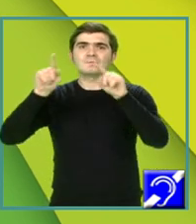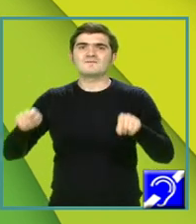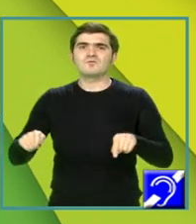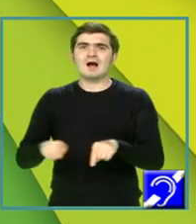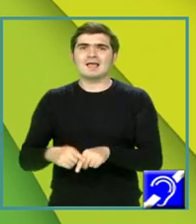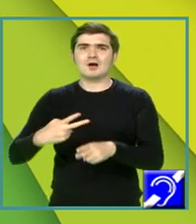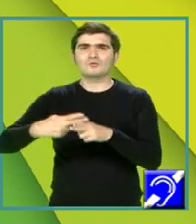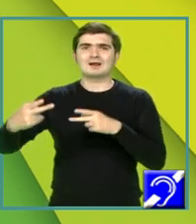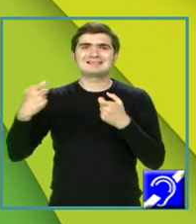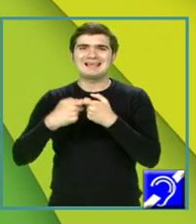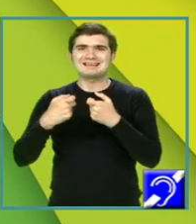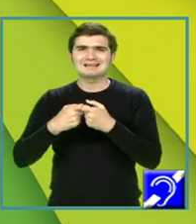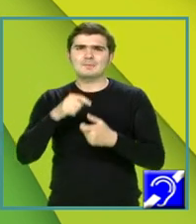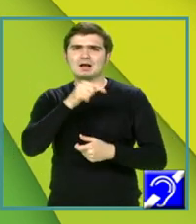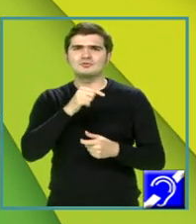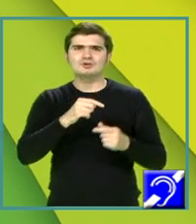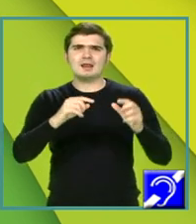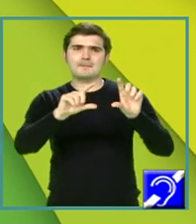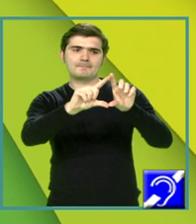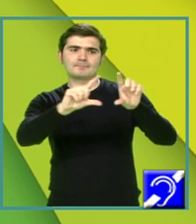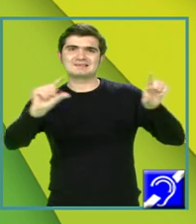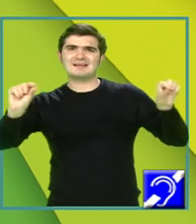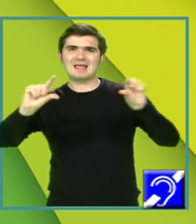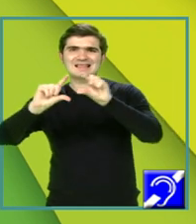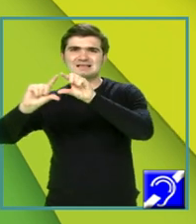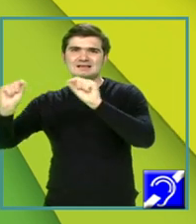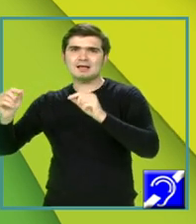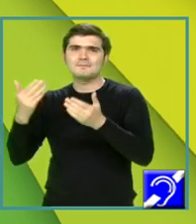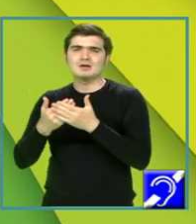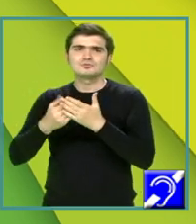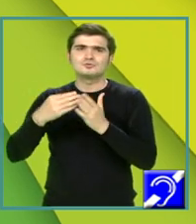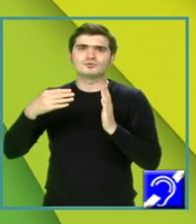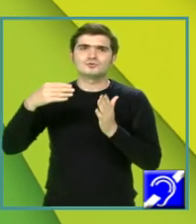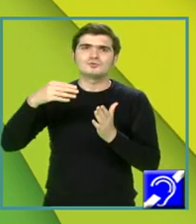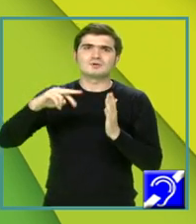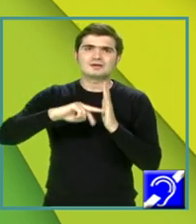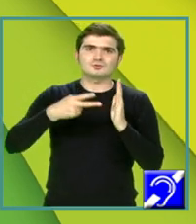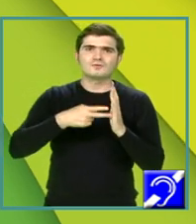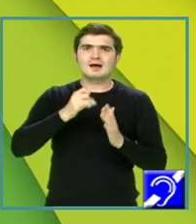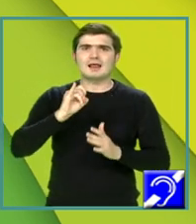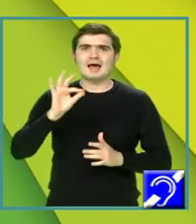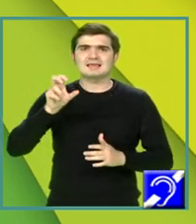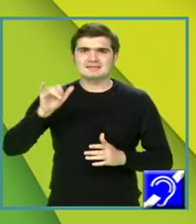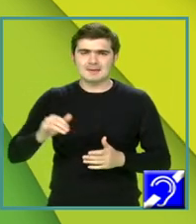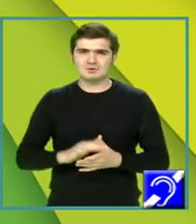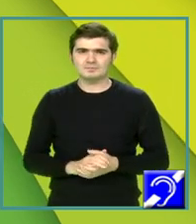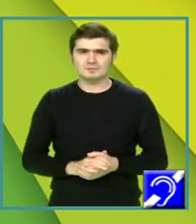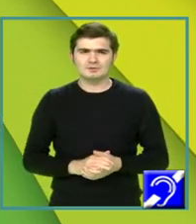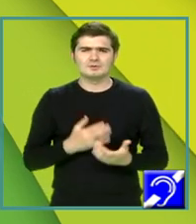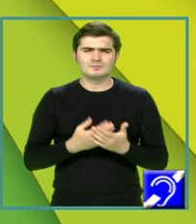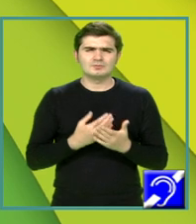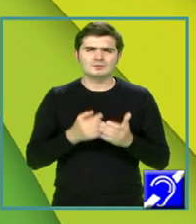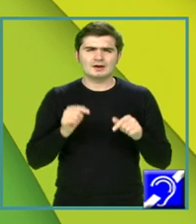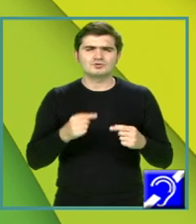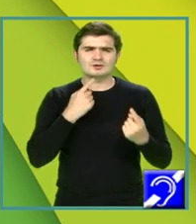acele sintagme, paragrafe, secvențe necesare rezolvării itemilor. De asemenea, pentru că discutăm